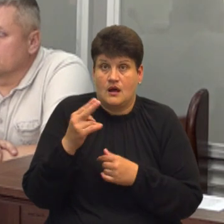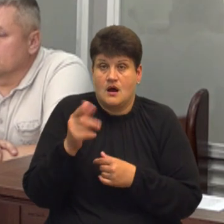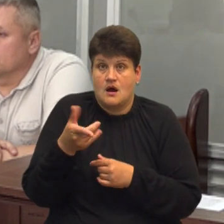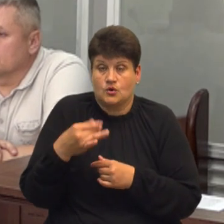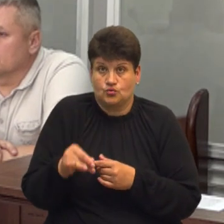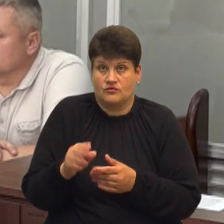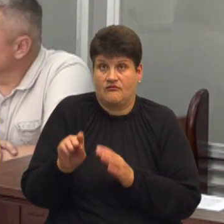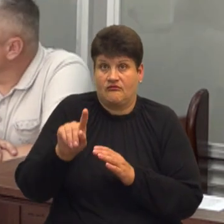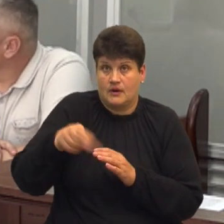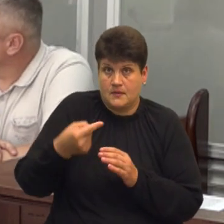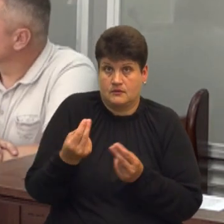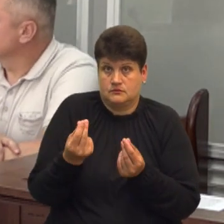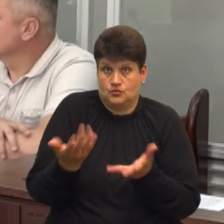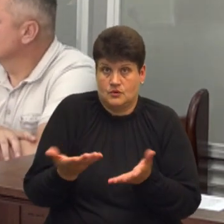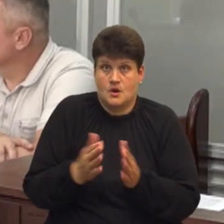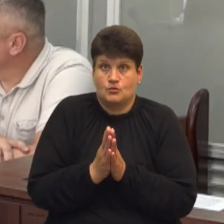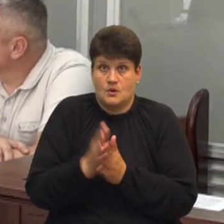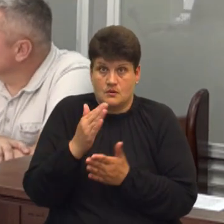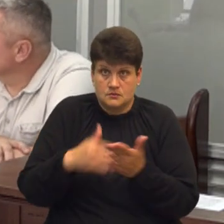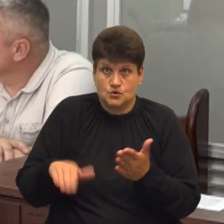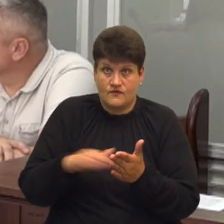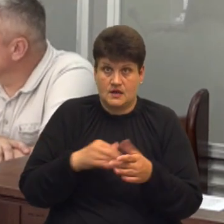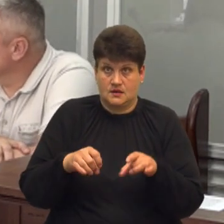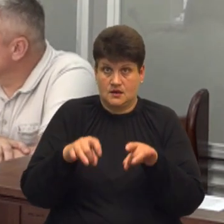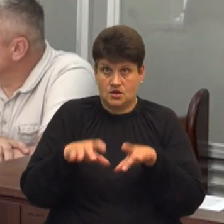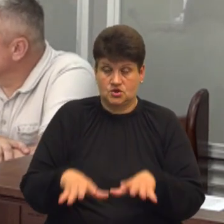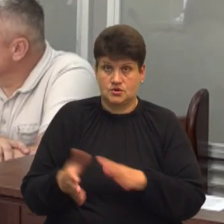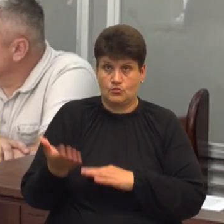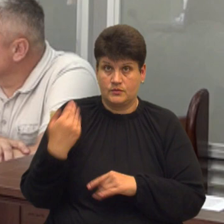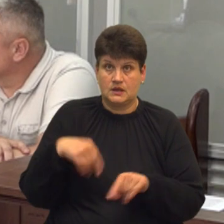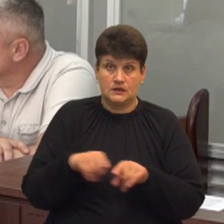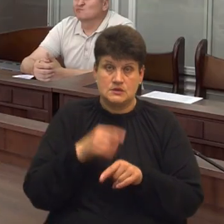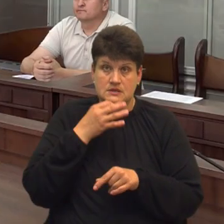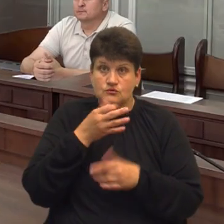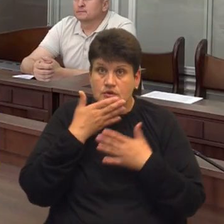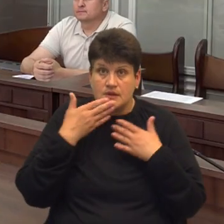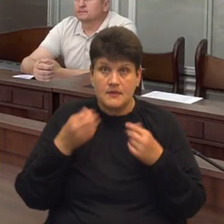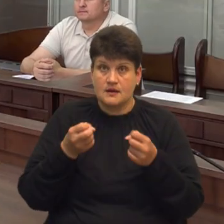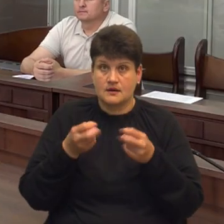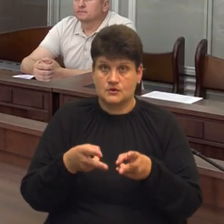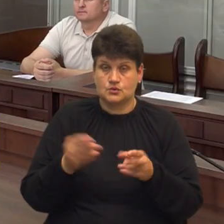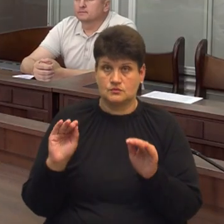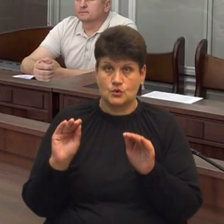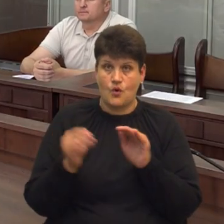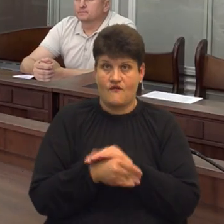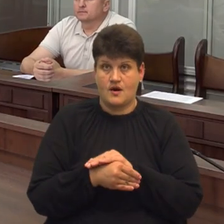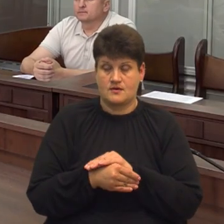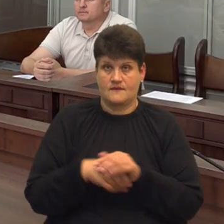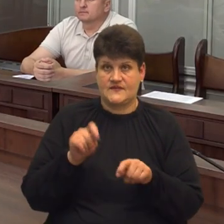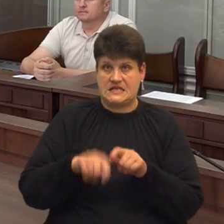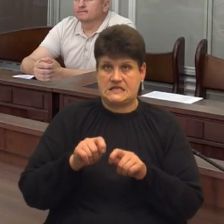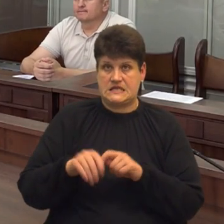хабаря і просив повністю скасувати рішення попередньої інстанції. Також сказав, що немає ризику переховування підозреного від слідства.